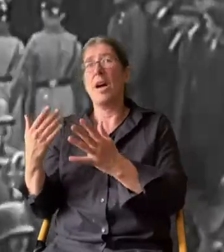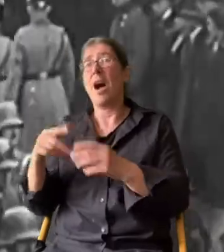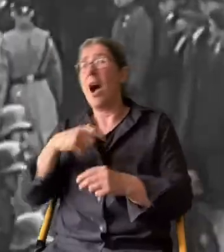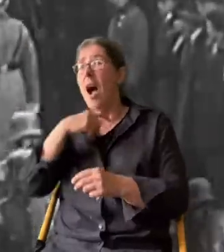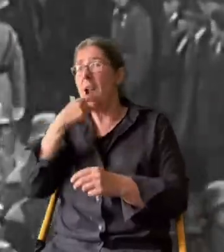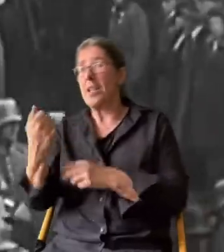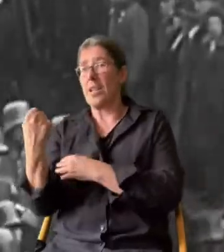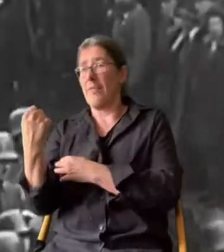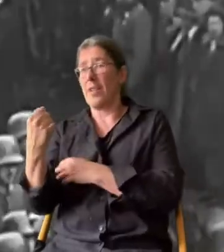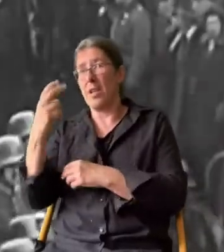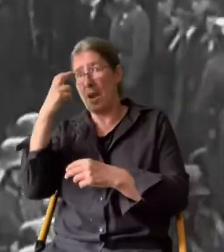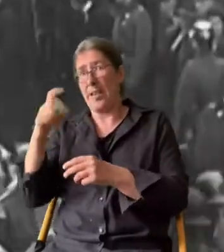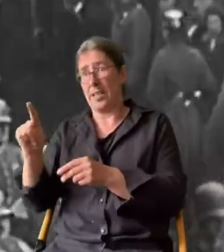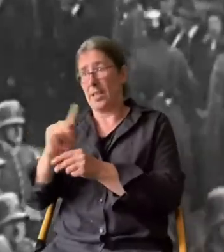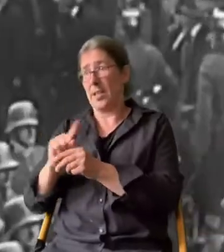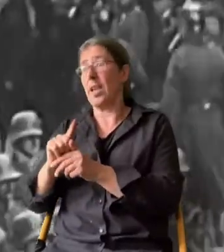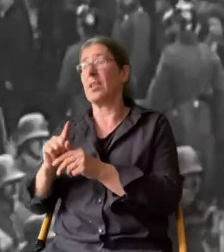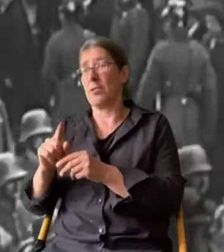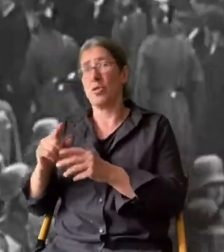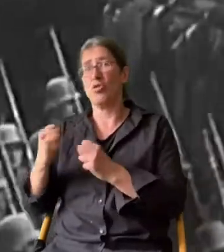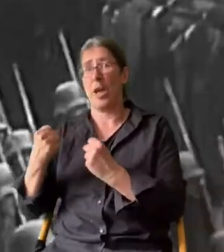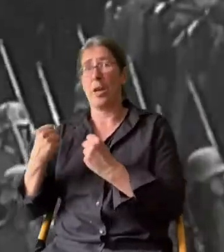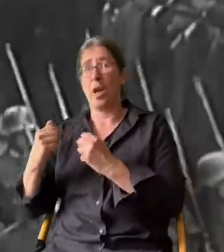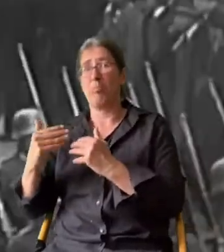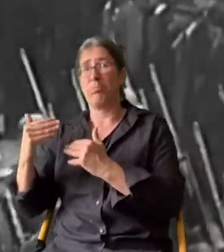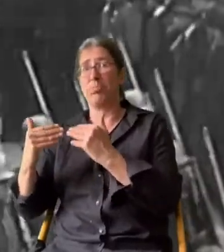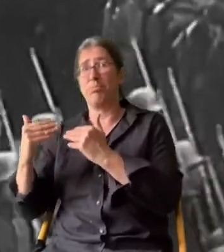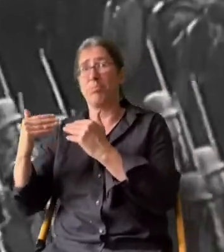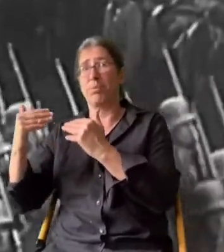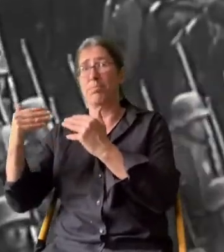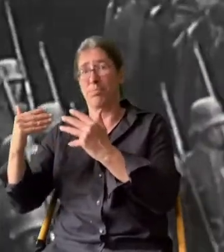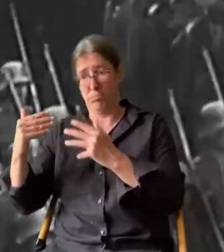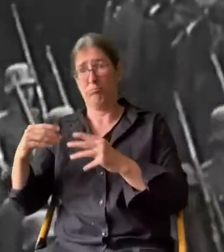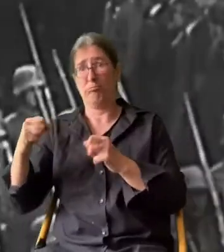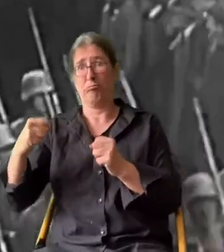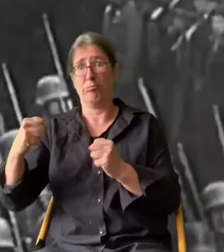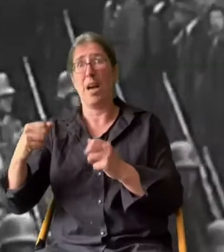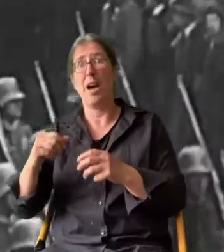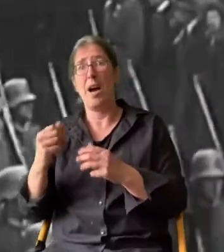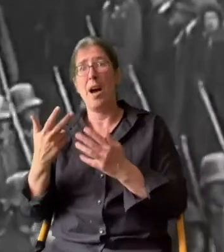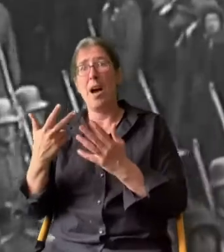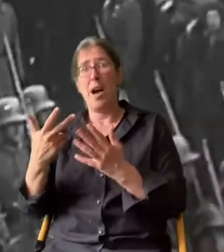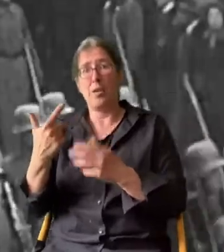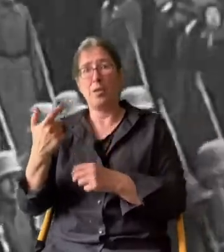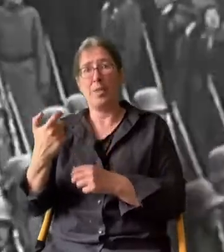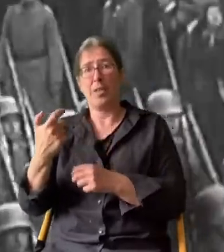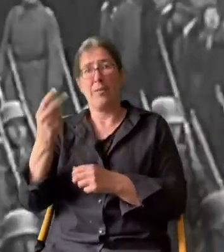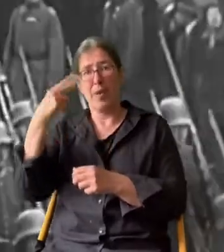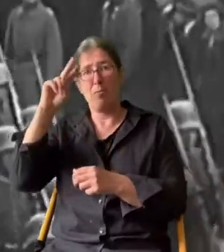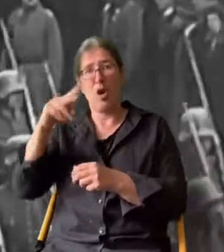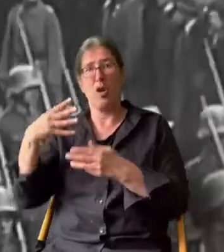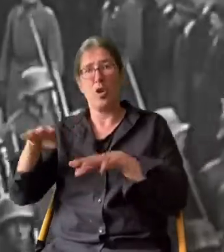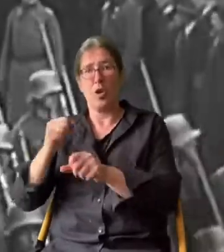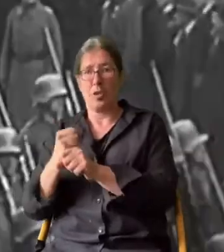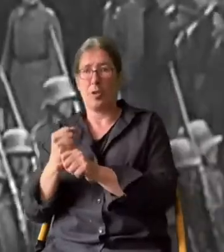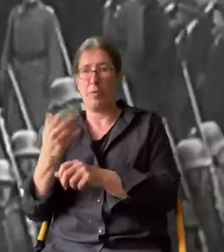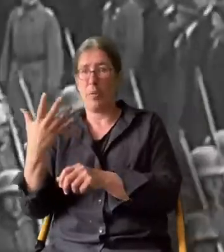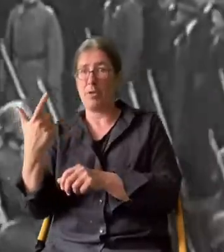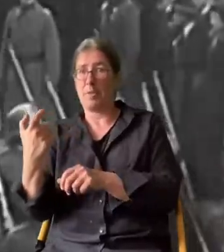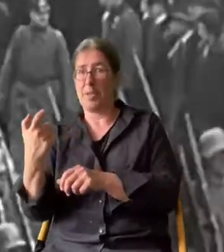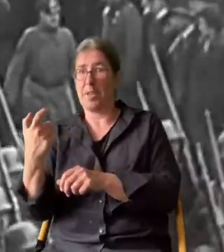Kräfte aus der Kaiserzeit kommen wieder auf die Beine und trumpfen auf. Am 28. Februar